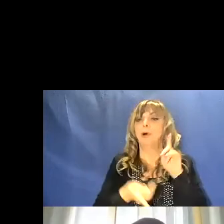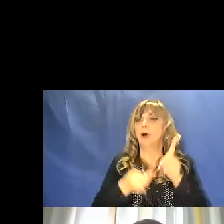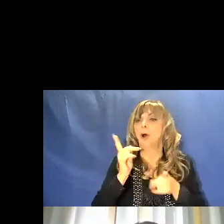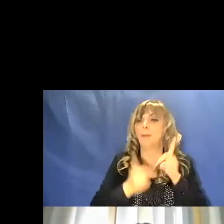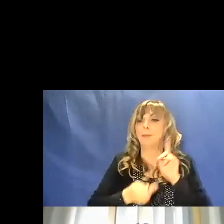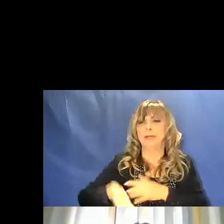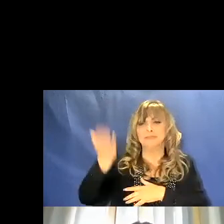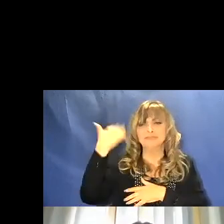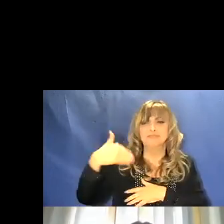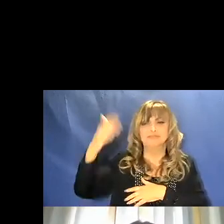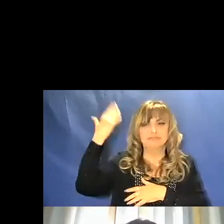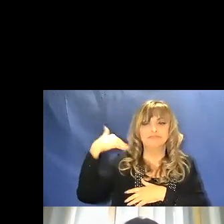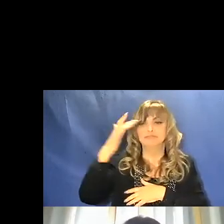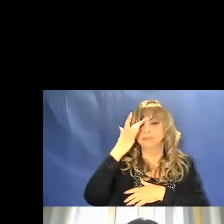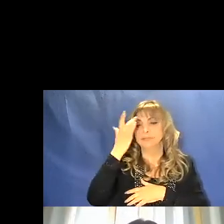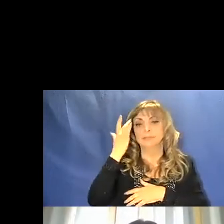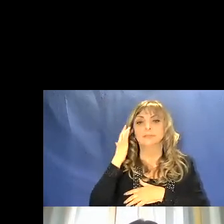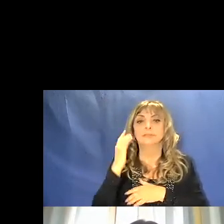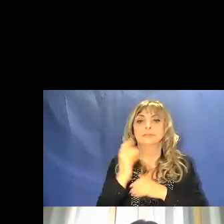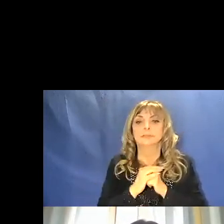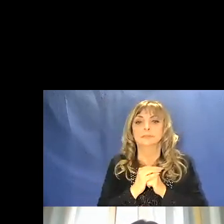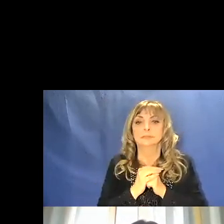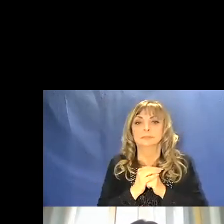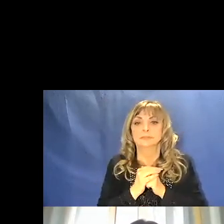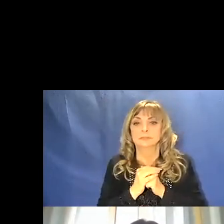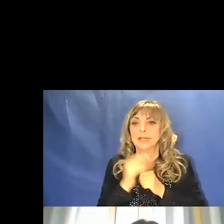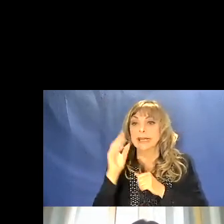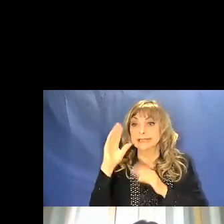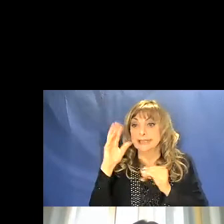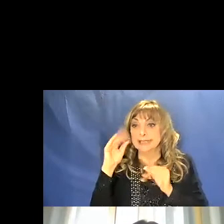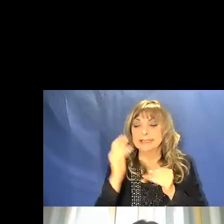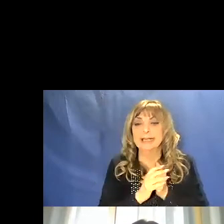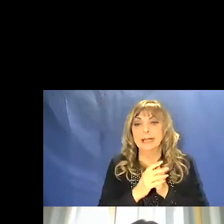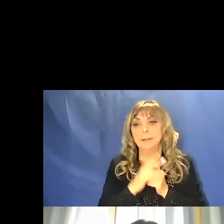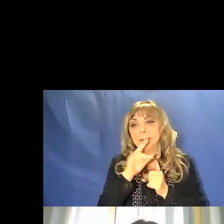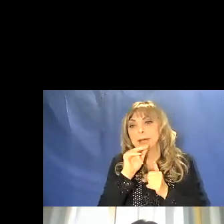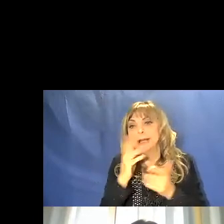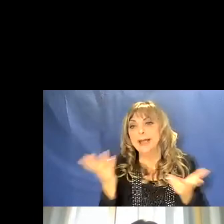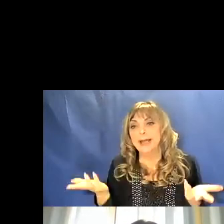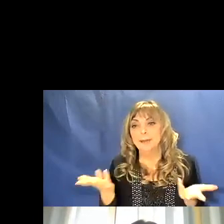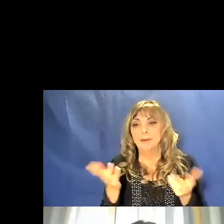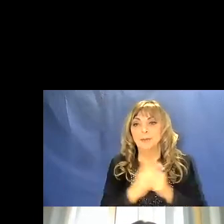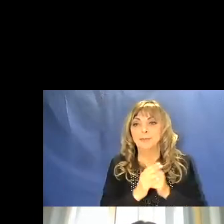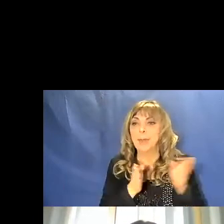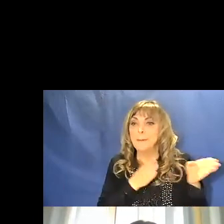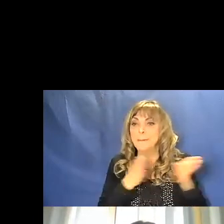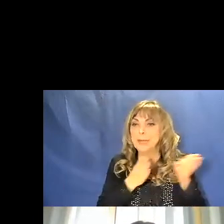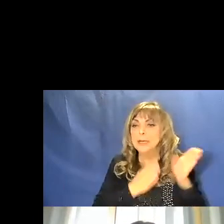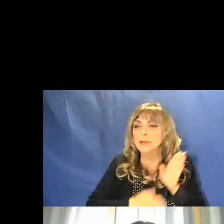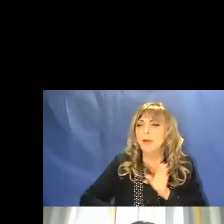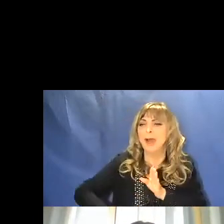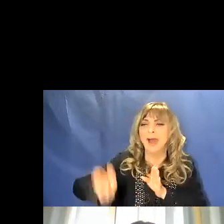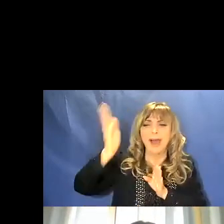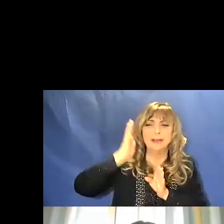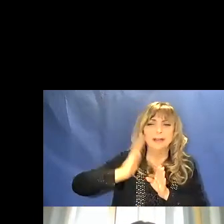preistoriche ci limitiamo stasera a parlare del periodo più antico della